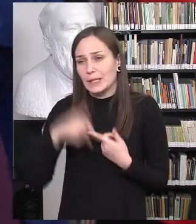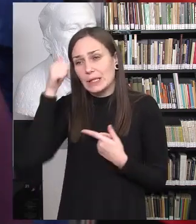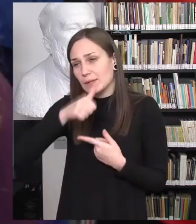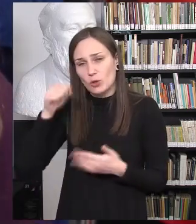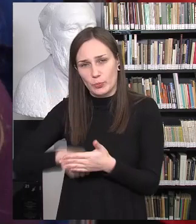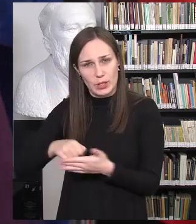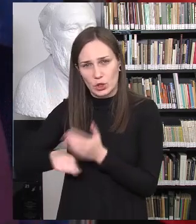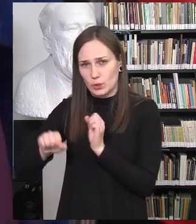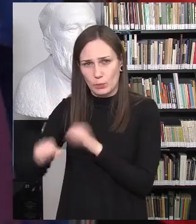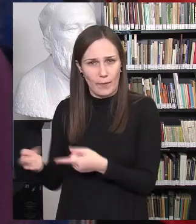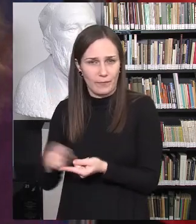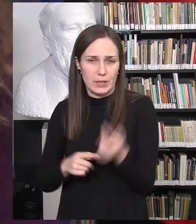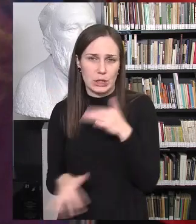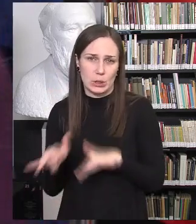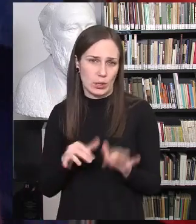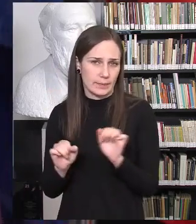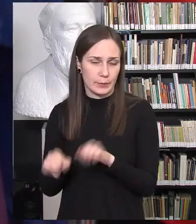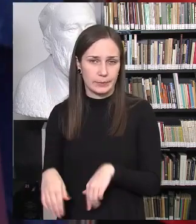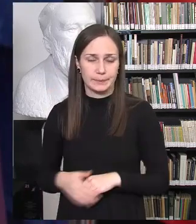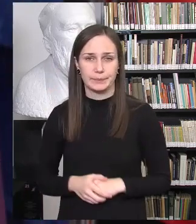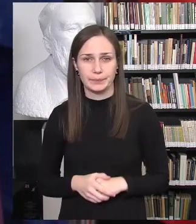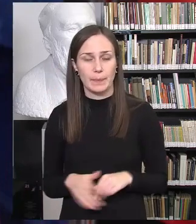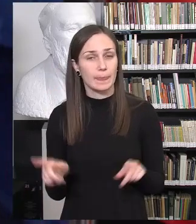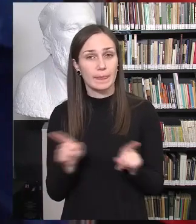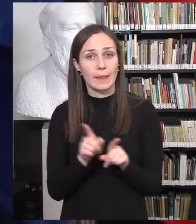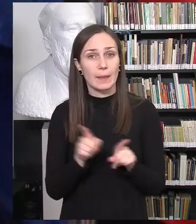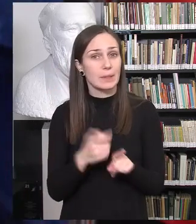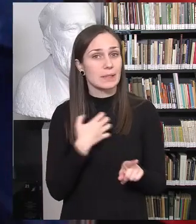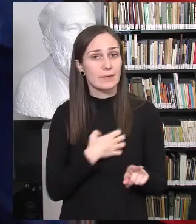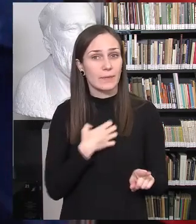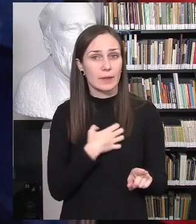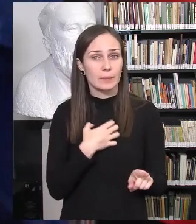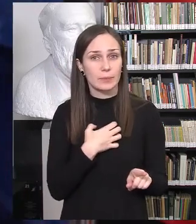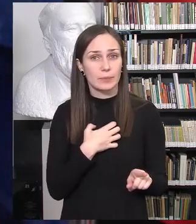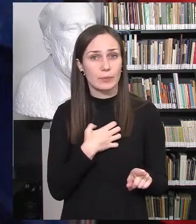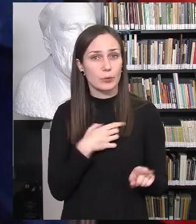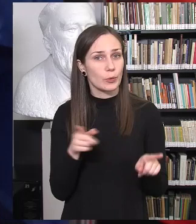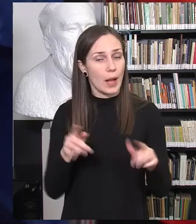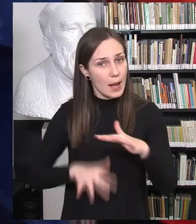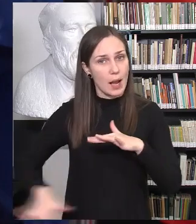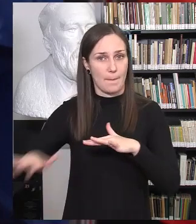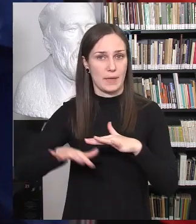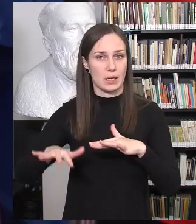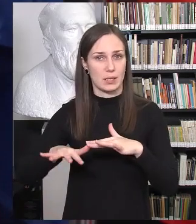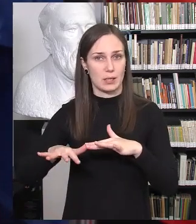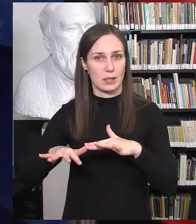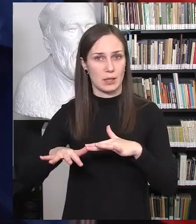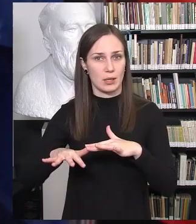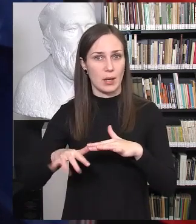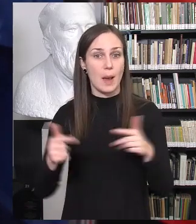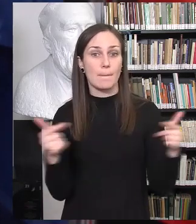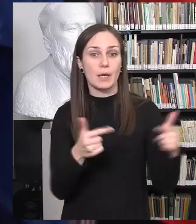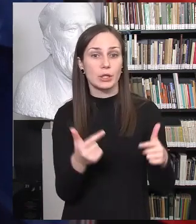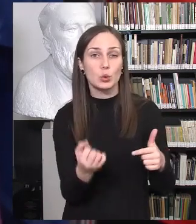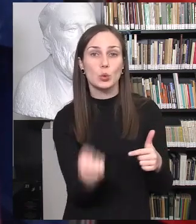priežastys konkrečiais situacijai. Bet taip pat nemažiau svarbus talykas yra aplinka. Tai patyčių bus daugiau